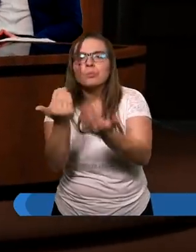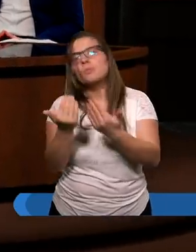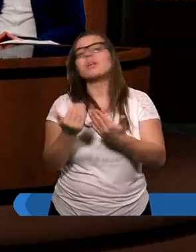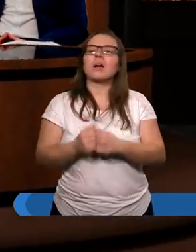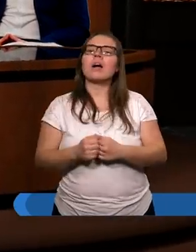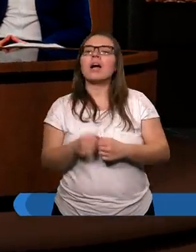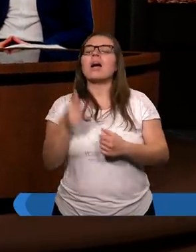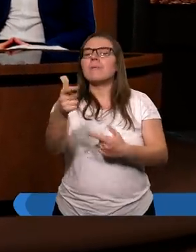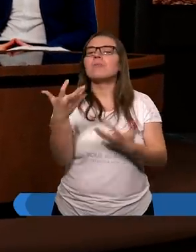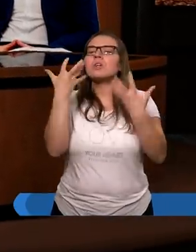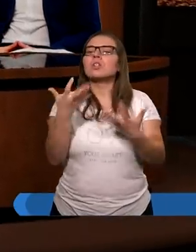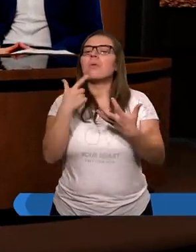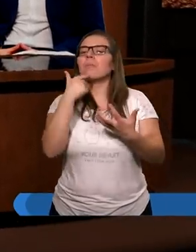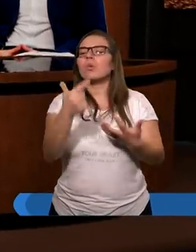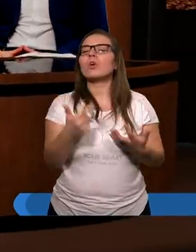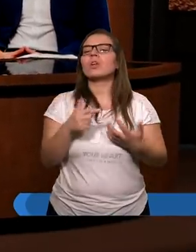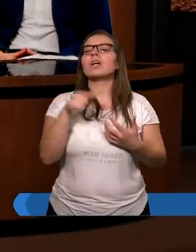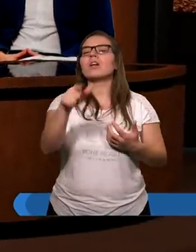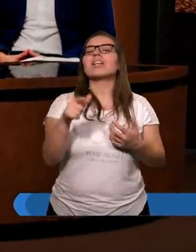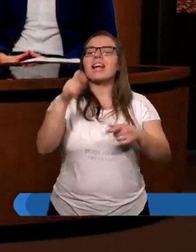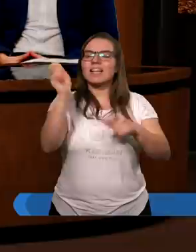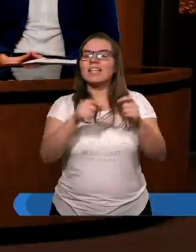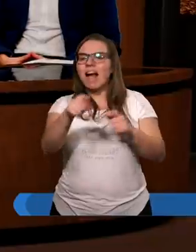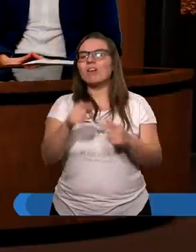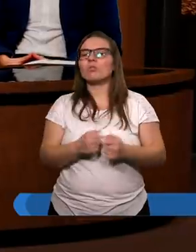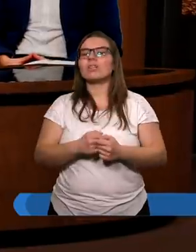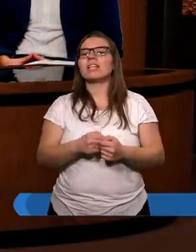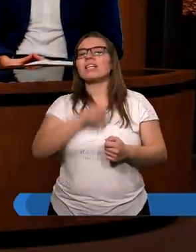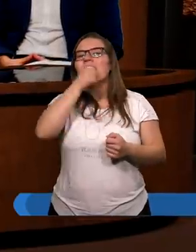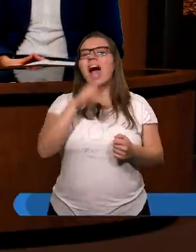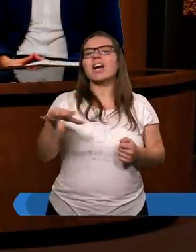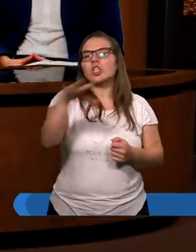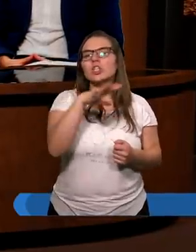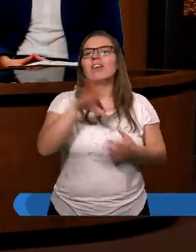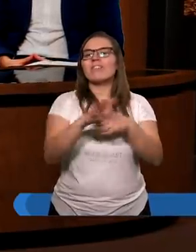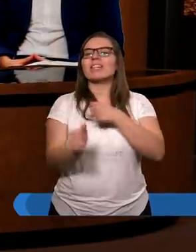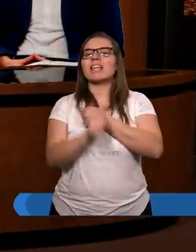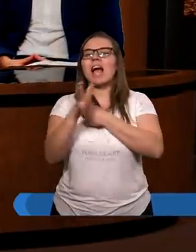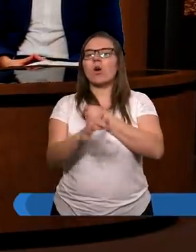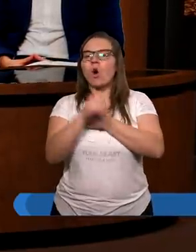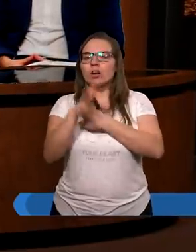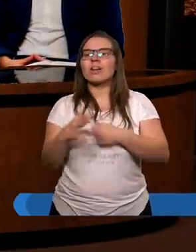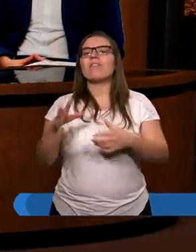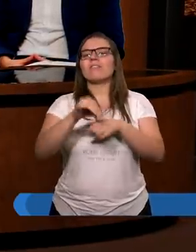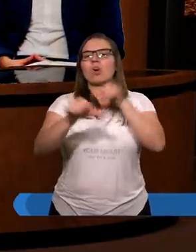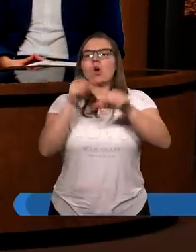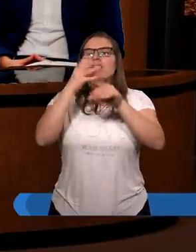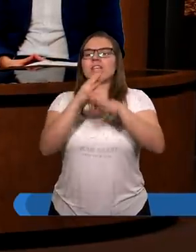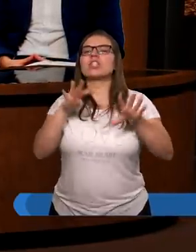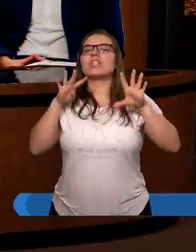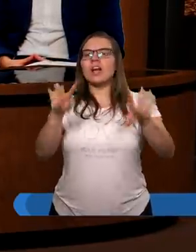tylko powiedzieć, że od czasu tego zjazdu starszych w Jerozolimie w roku 1949